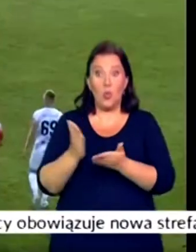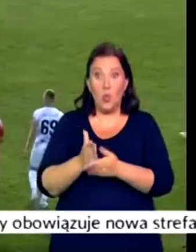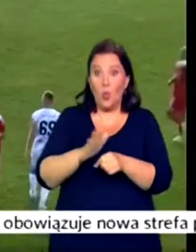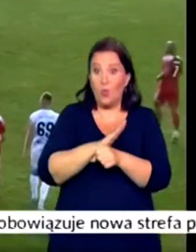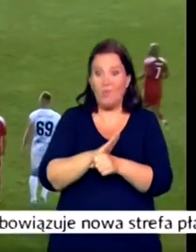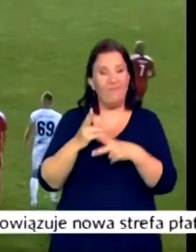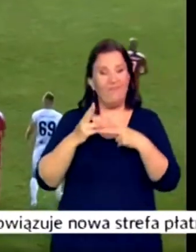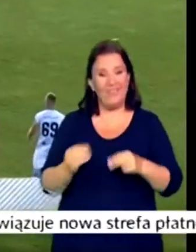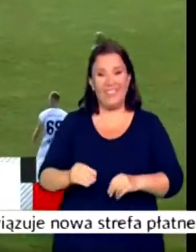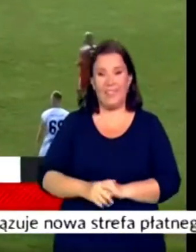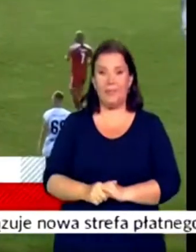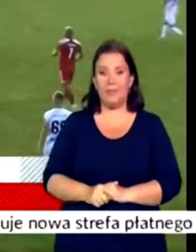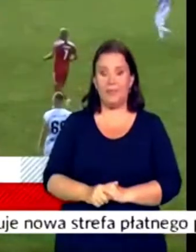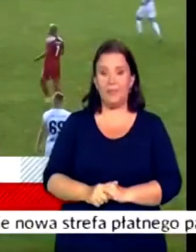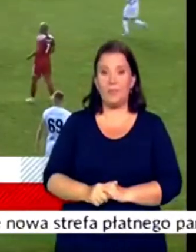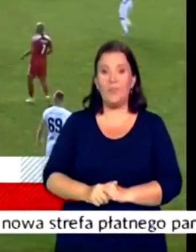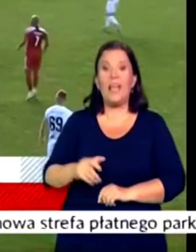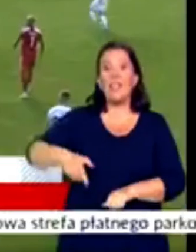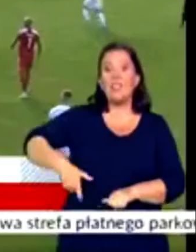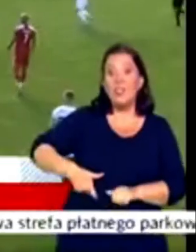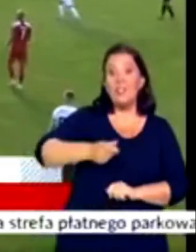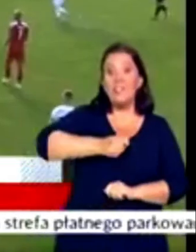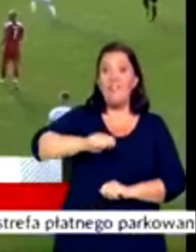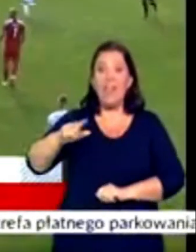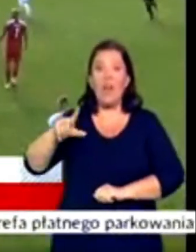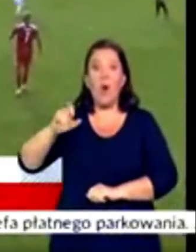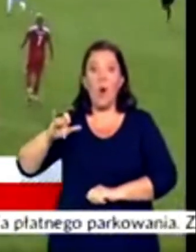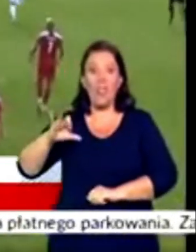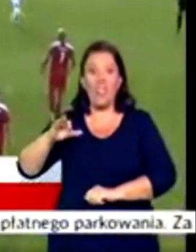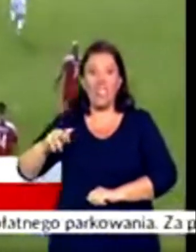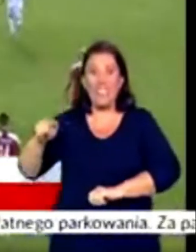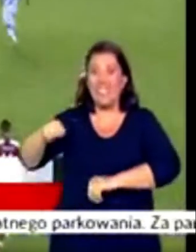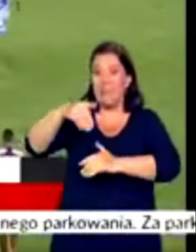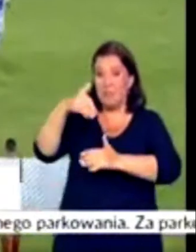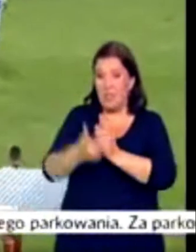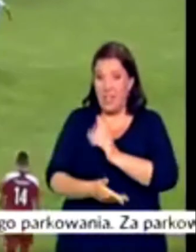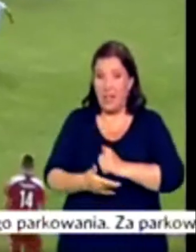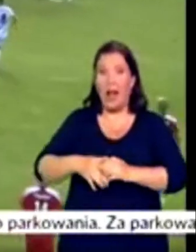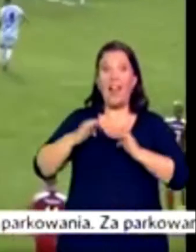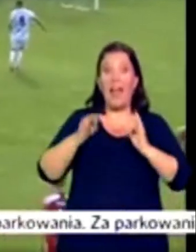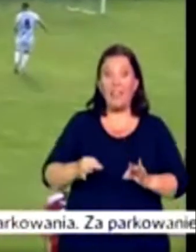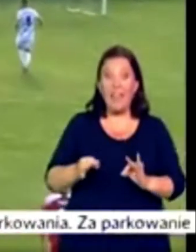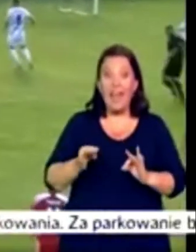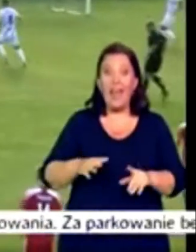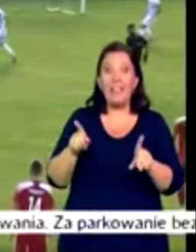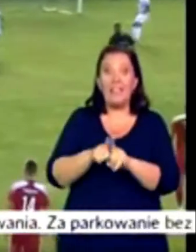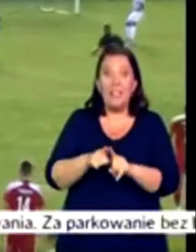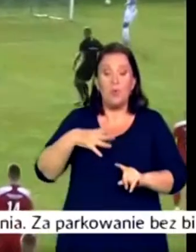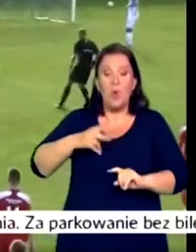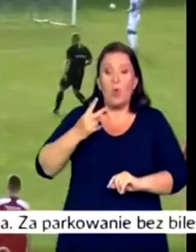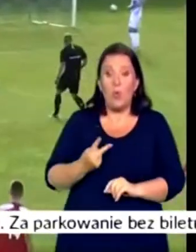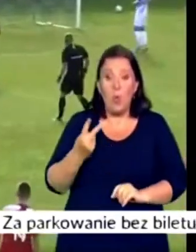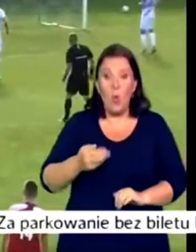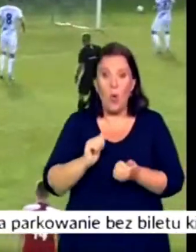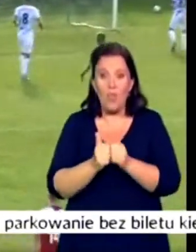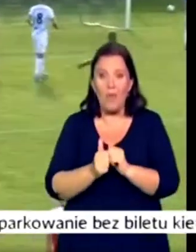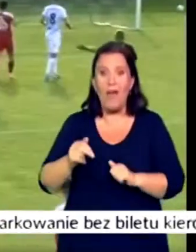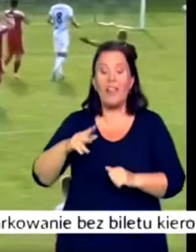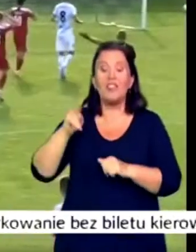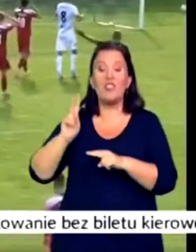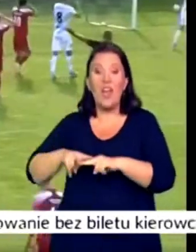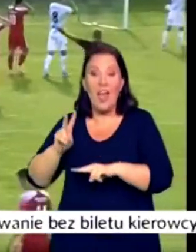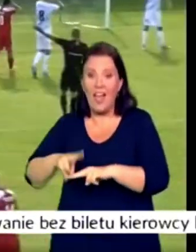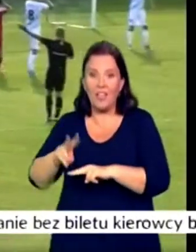Po wyjazdowej porażce z Chojniczanką Chojnicę teraz w drugiej kolejce Pogoń nie sprostała na własnym stadionie Stali Rzeszów. Długo